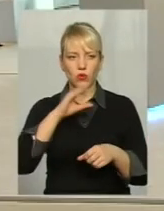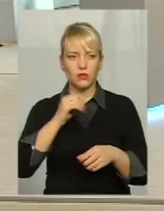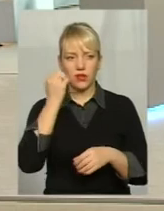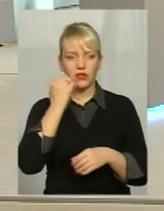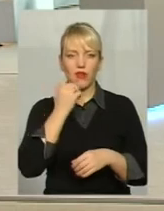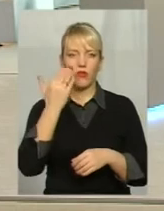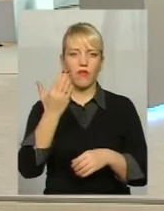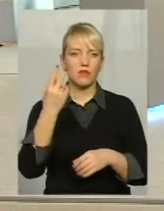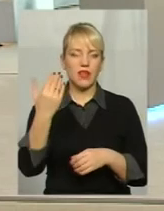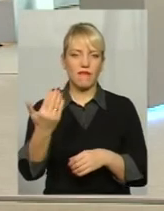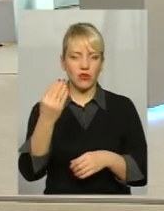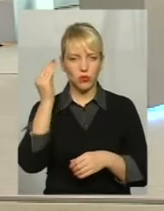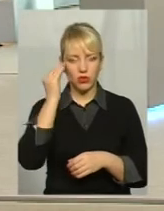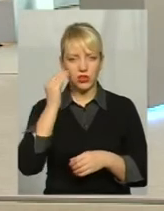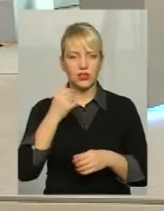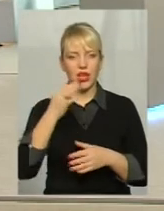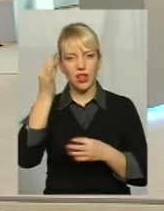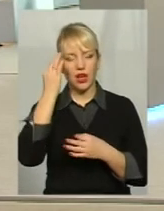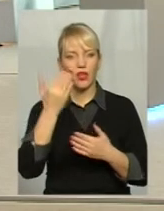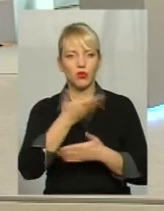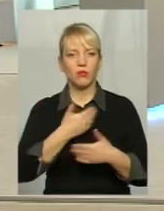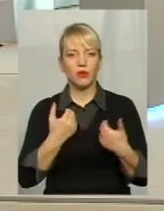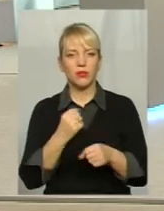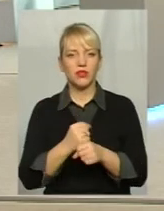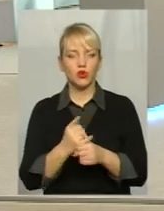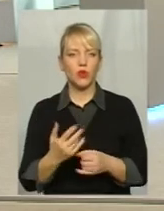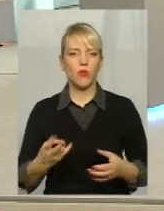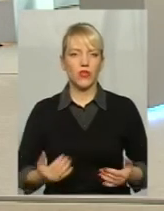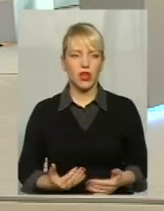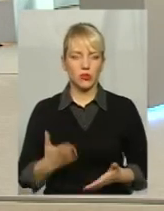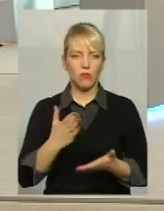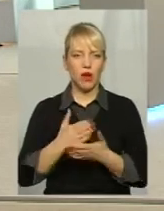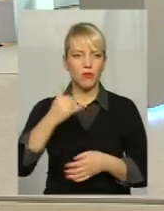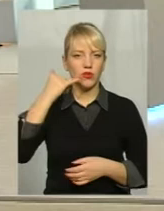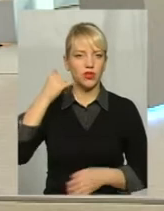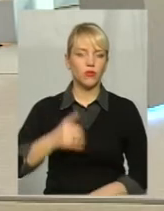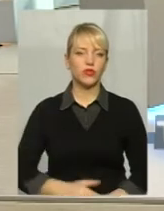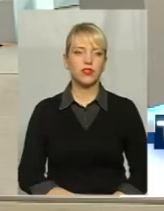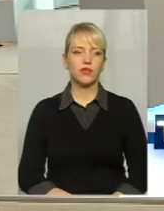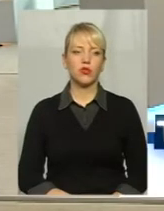позицію За відповідь, нагадую, глядачам працюємо для вас наживо Маємо телефонний дзвінок, слухаємо вас, говоріть, будь ласка